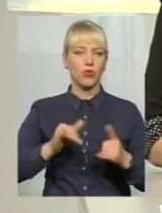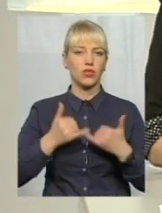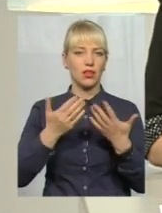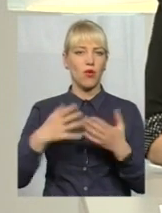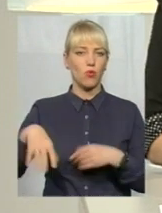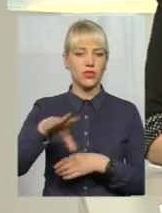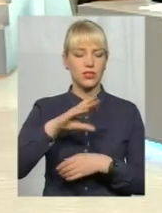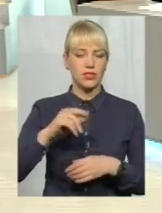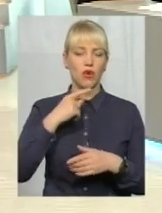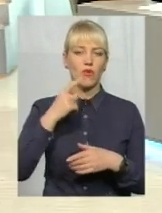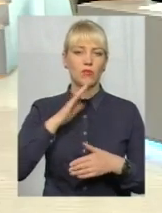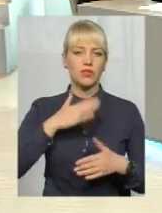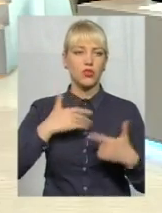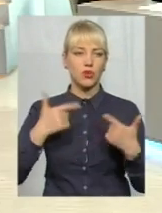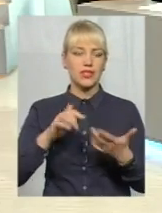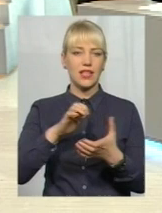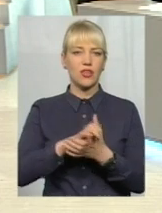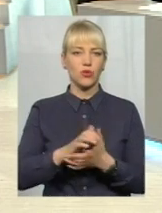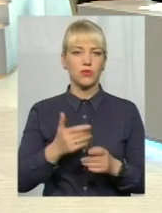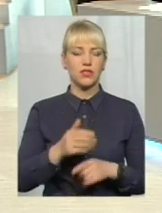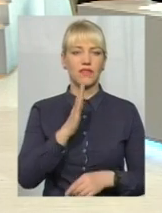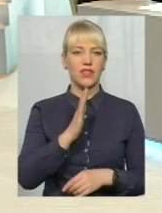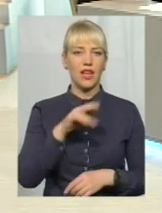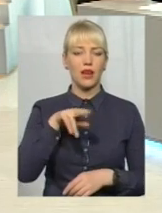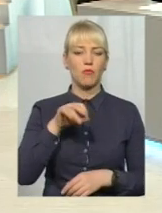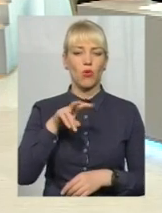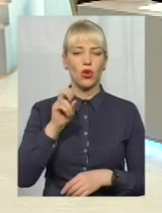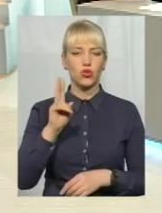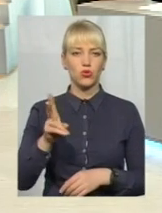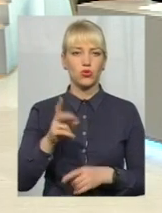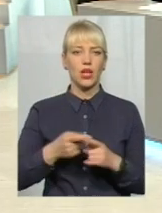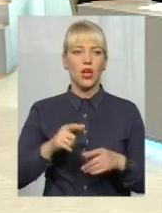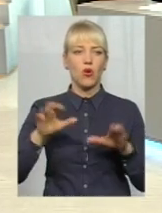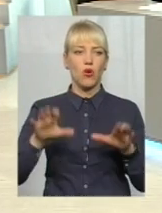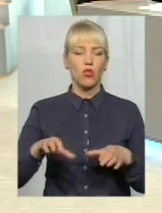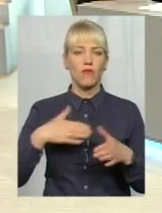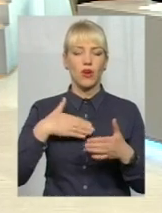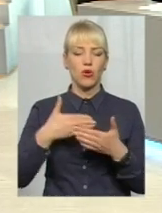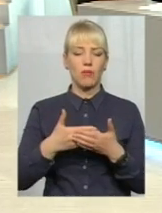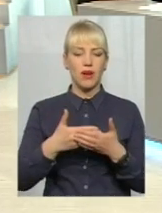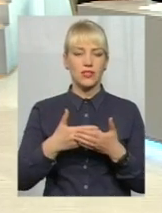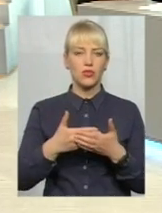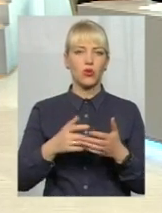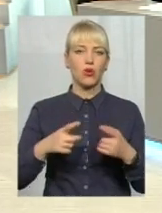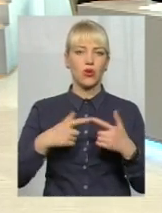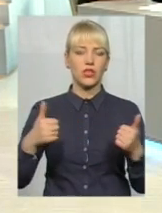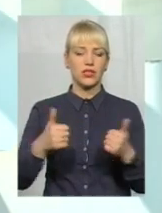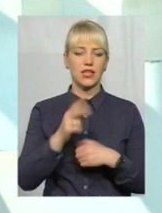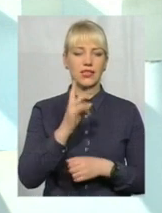з нашими гостями. Знайомтеся. Наші студії Віталій Поліщук, глава громадської організації «Критична маса». Доброго дня.